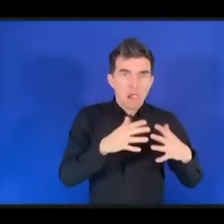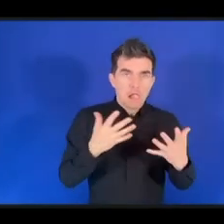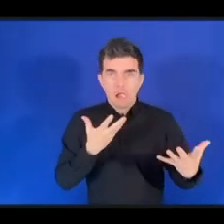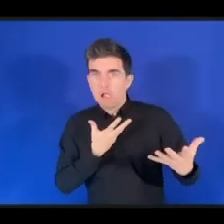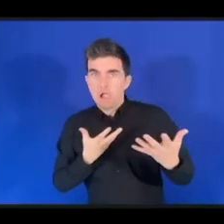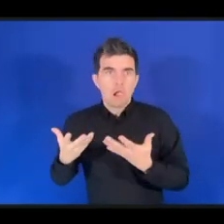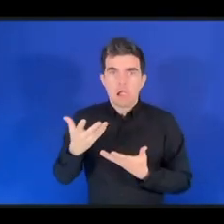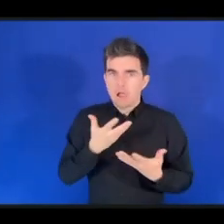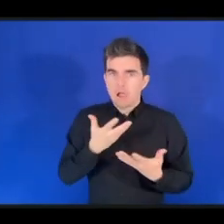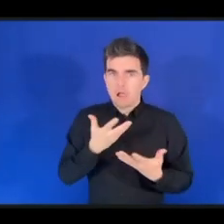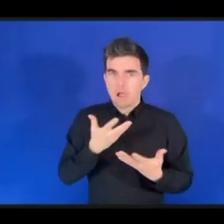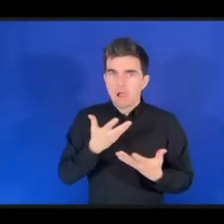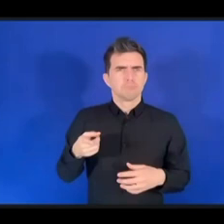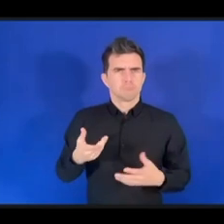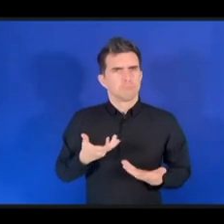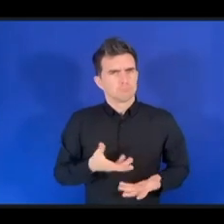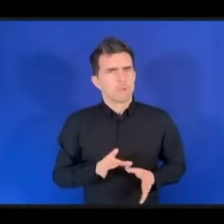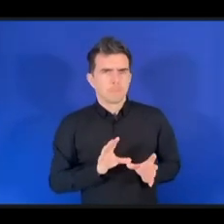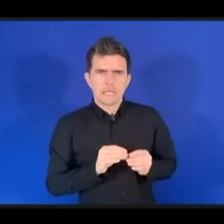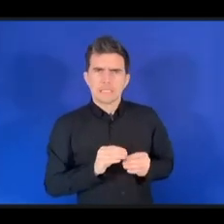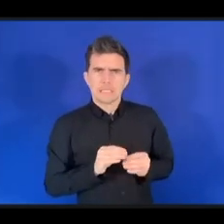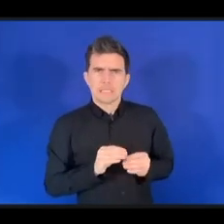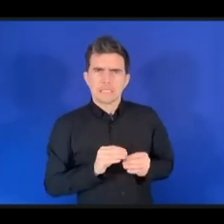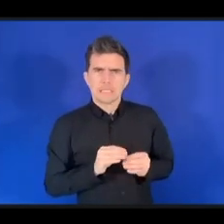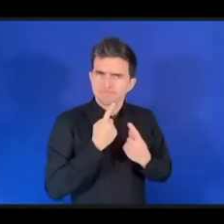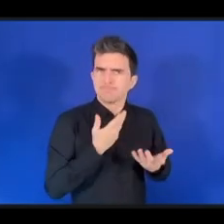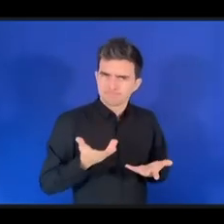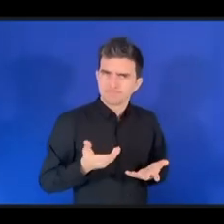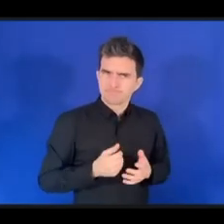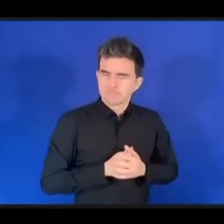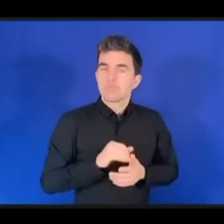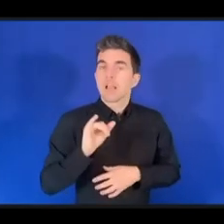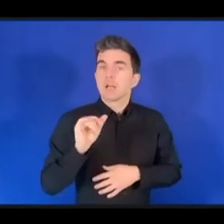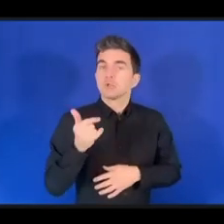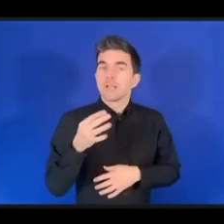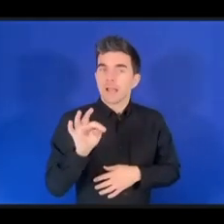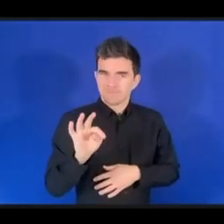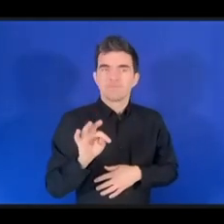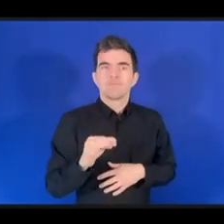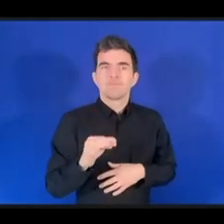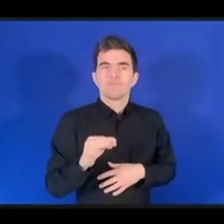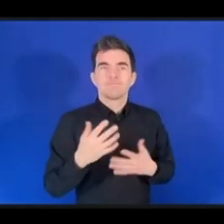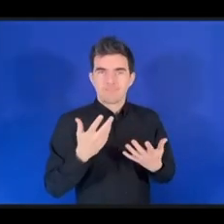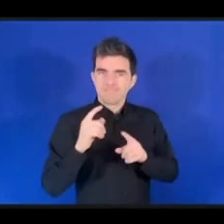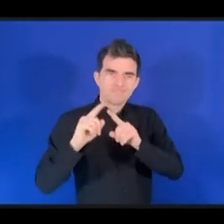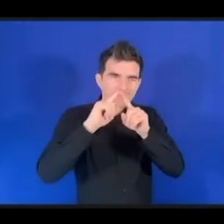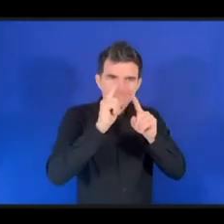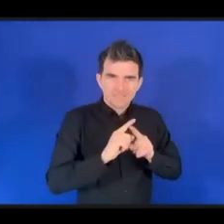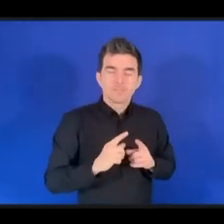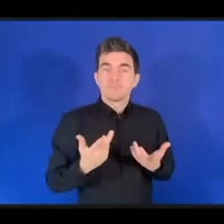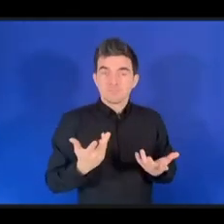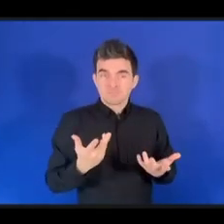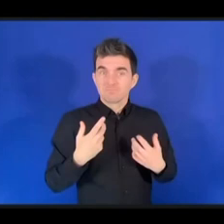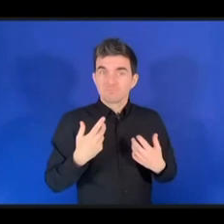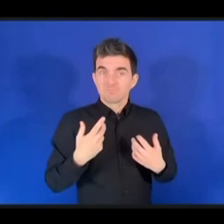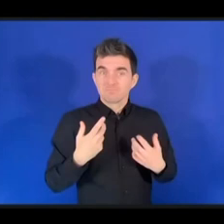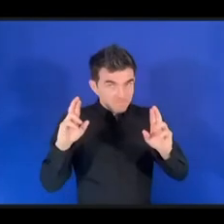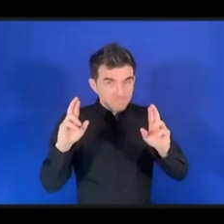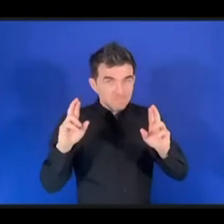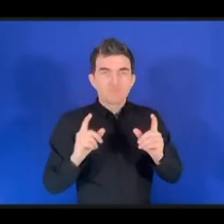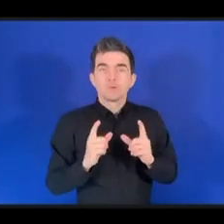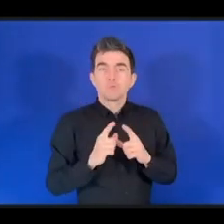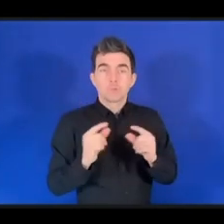Благодаря подходу IGF с привлечением многих сторон, я считаю, что Япония